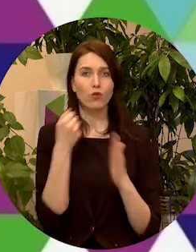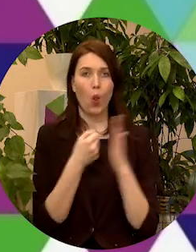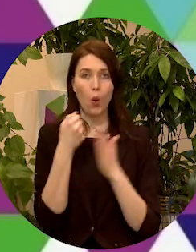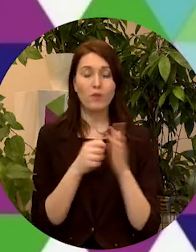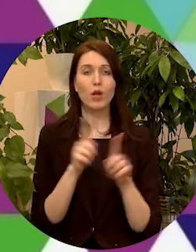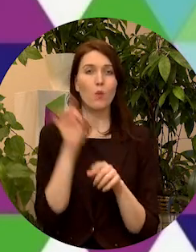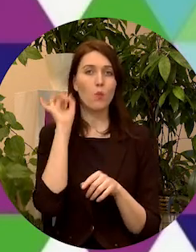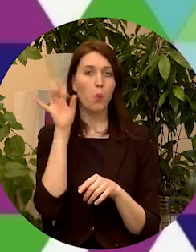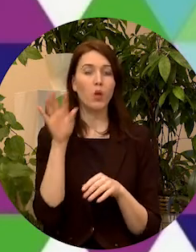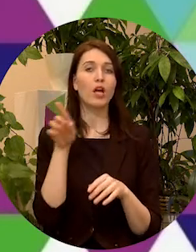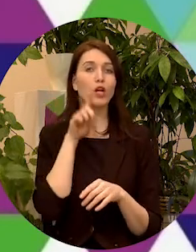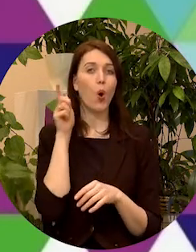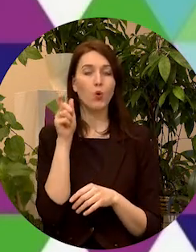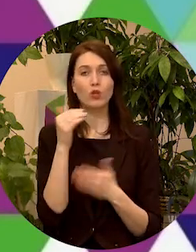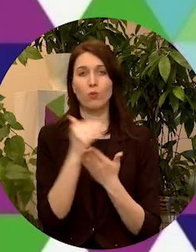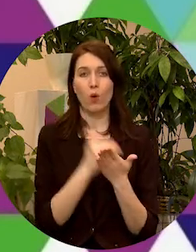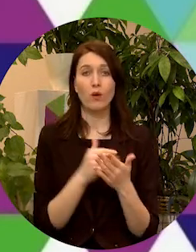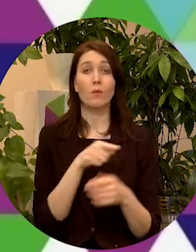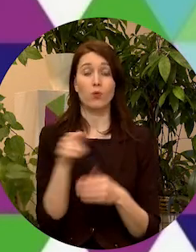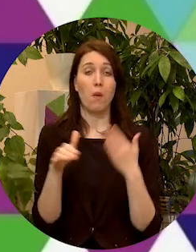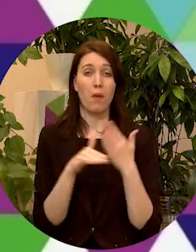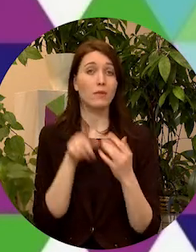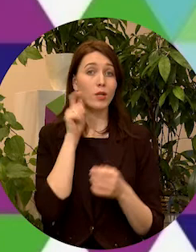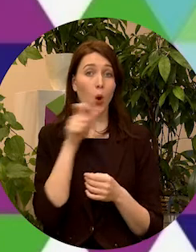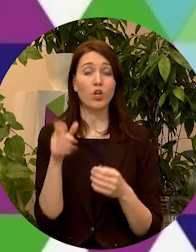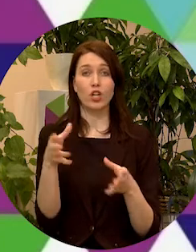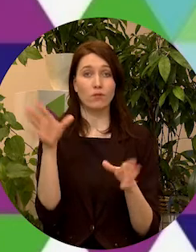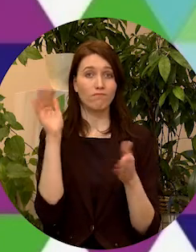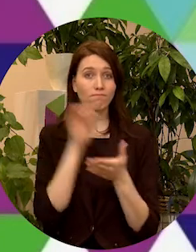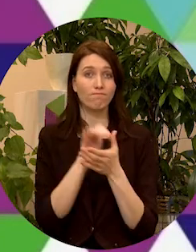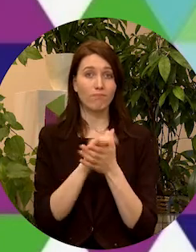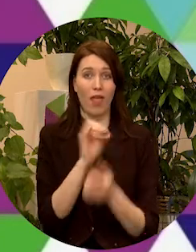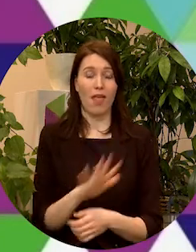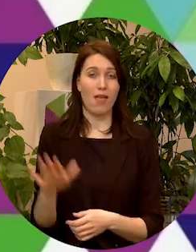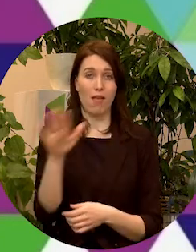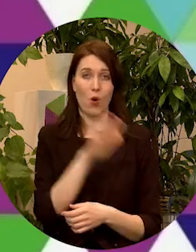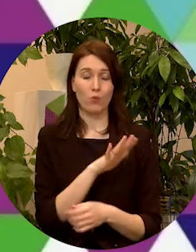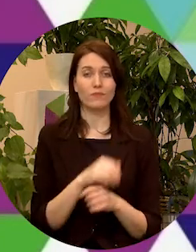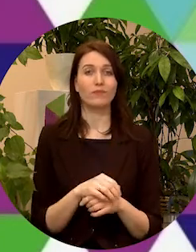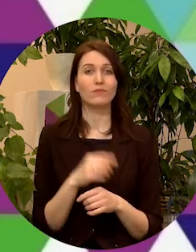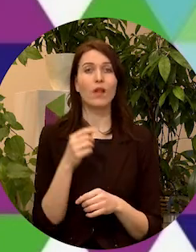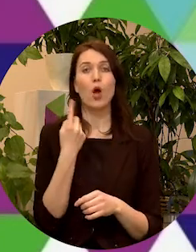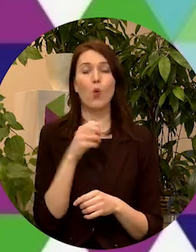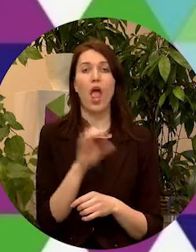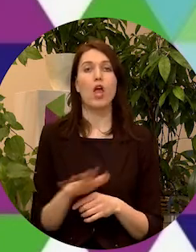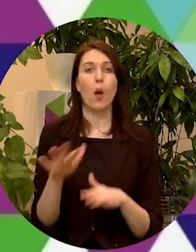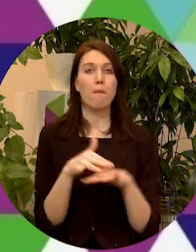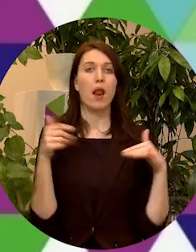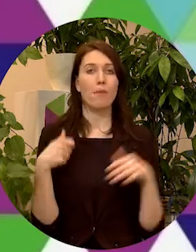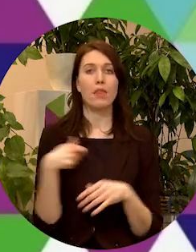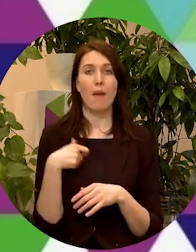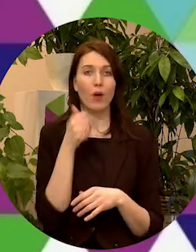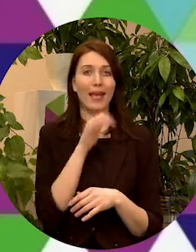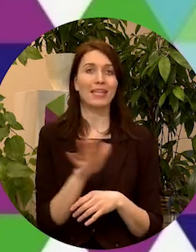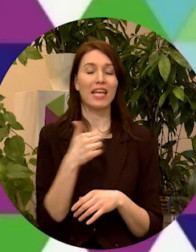populāra jauniešu programmas, kur palīdzību jauniešu iepazīsta Eiropu. No savas Eiropas parlamenta deputāti